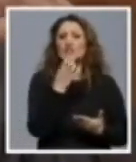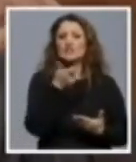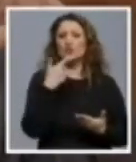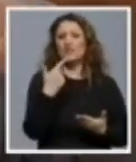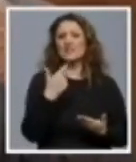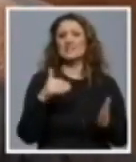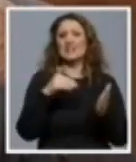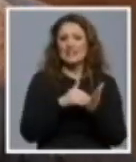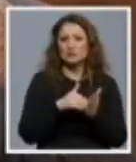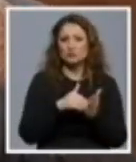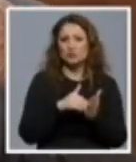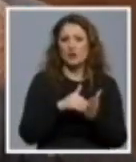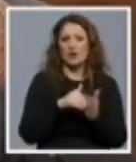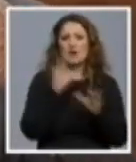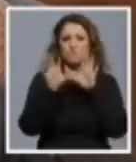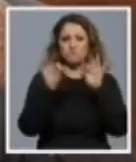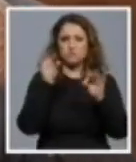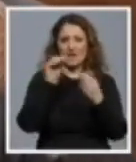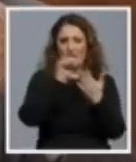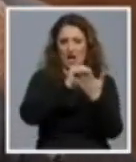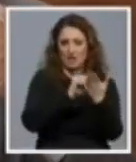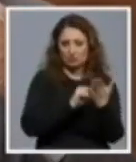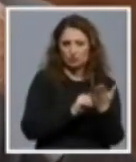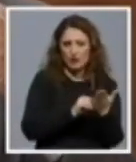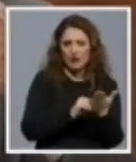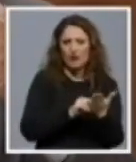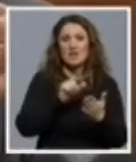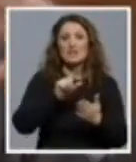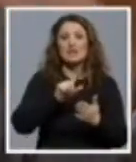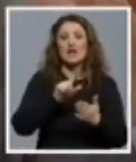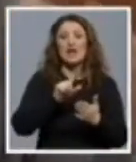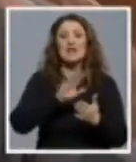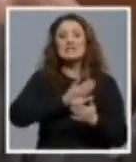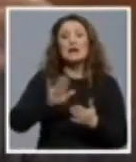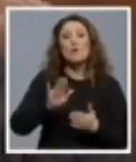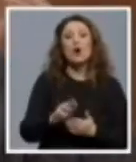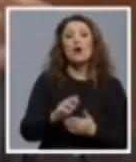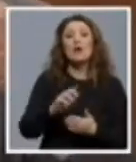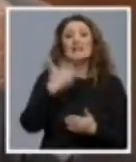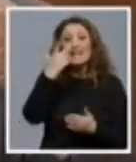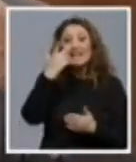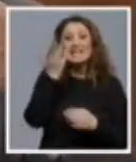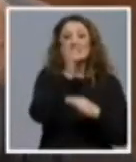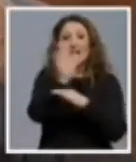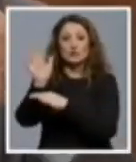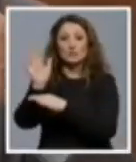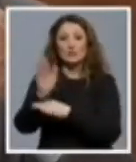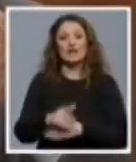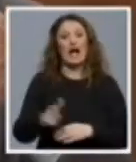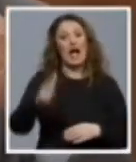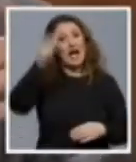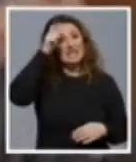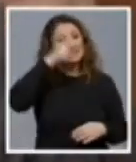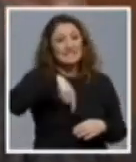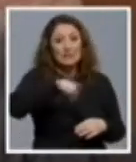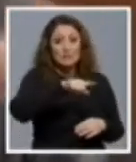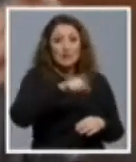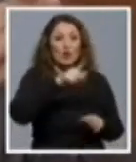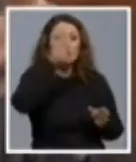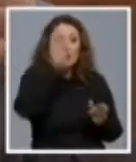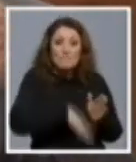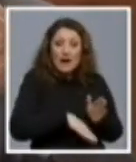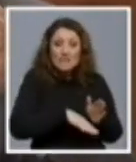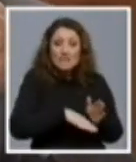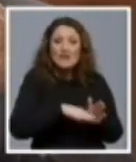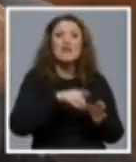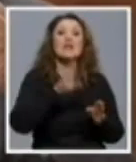upisanih birača sa pravom glasa svede na samo tri zastupnika, srpska manjina 193.000 ima pravo na tri zastupnika. Tu je